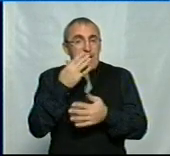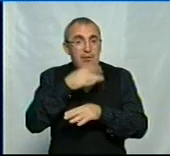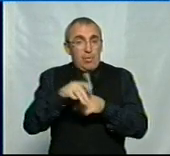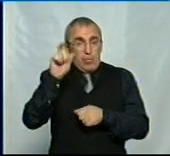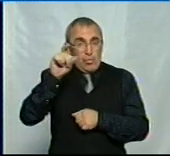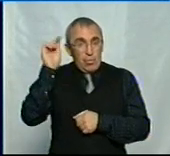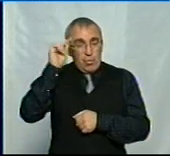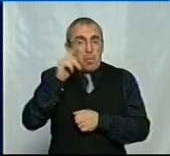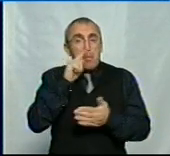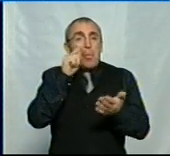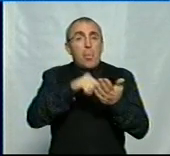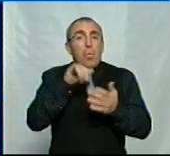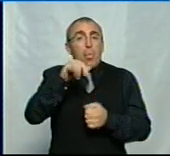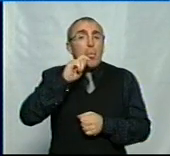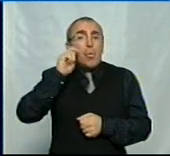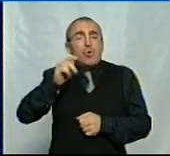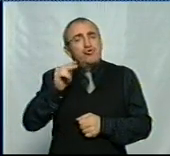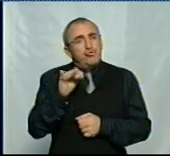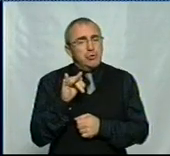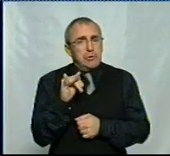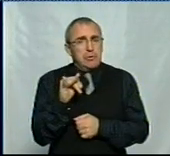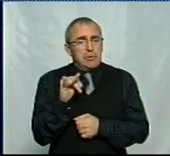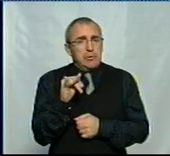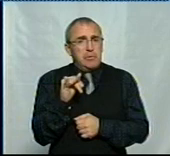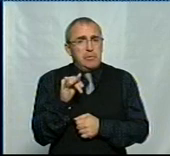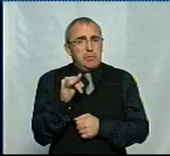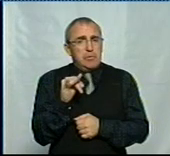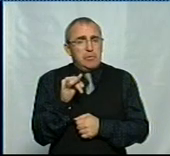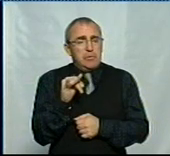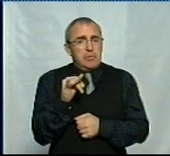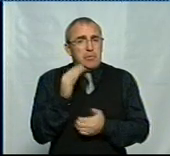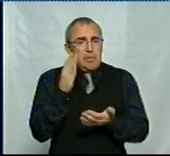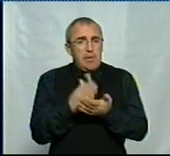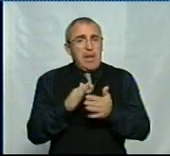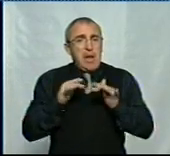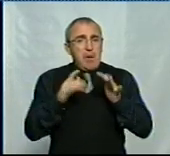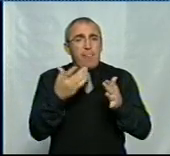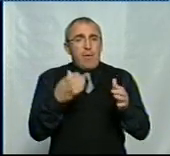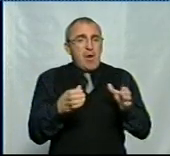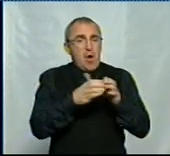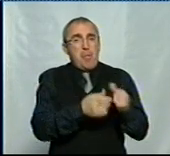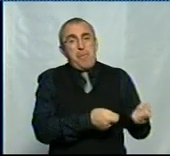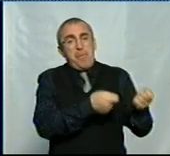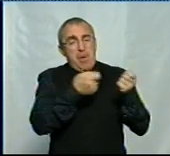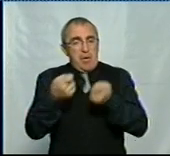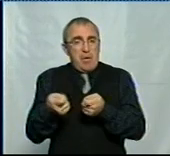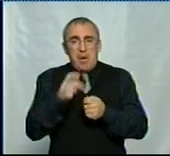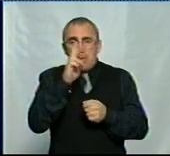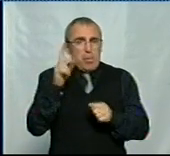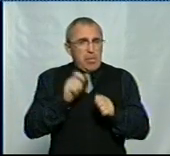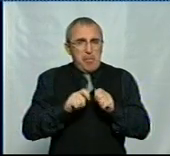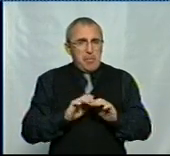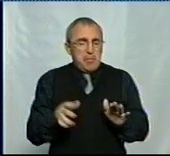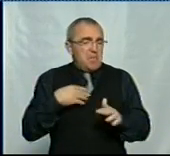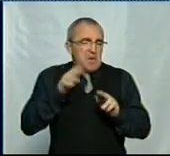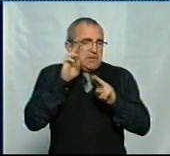яким чином потрапляють в Україну? Чи немає Якась певна компанія їх привозить, але я